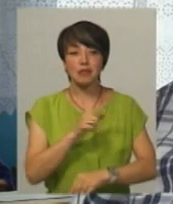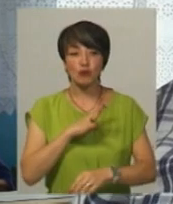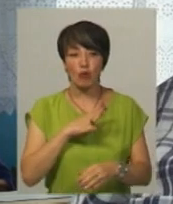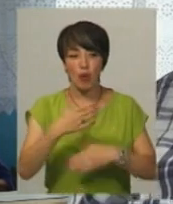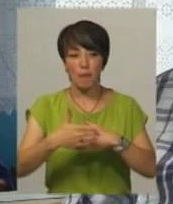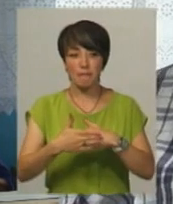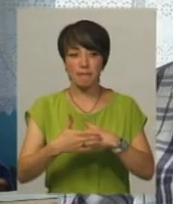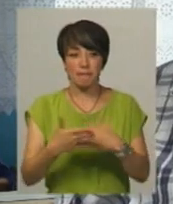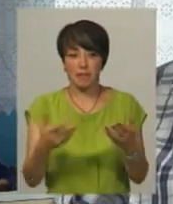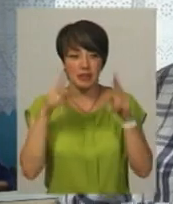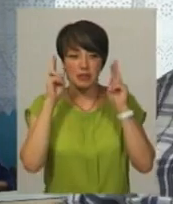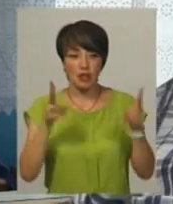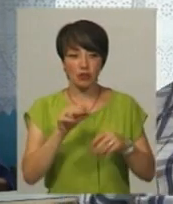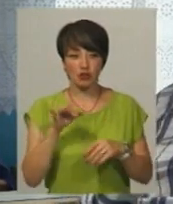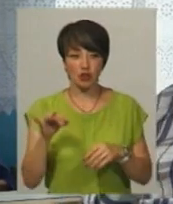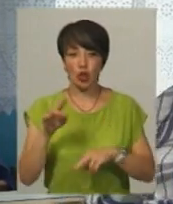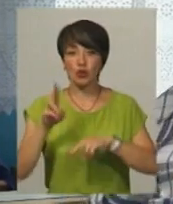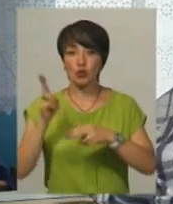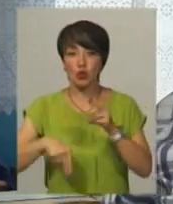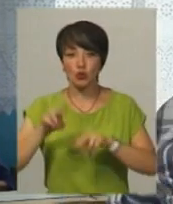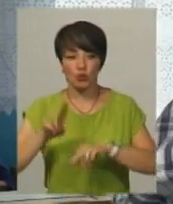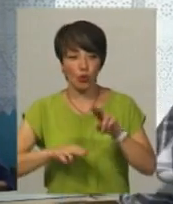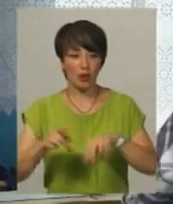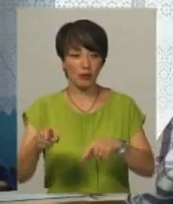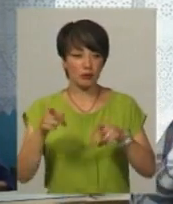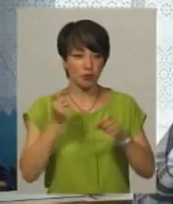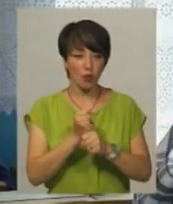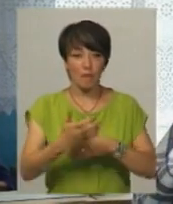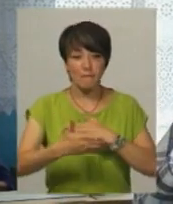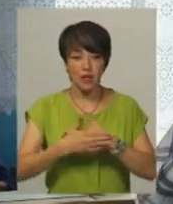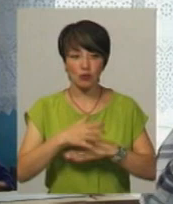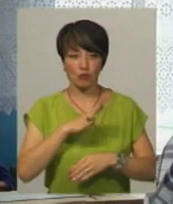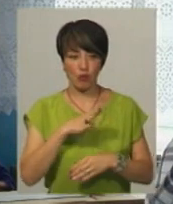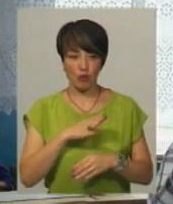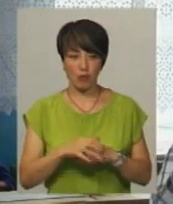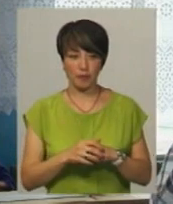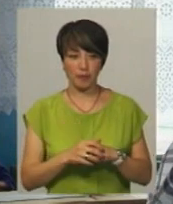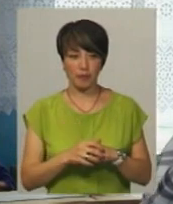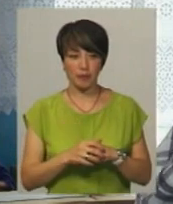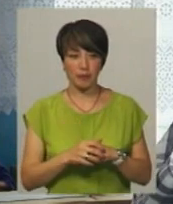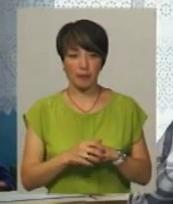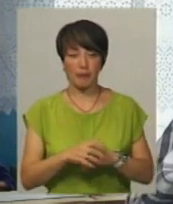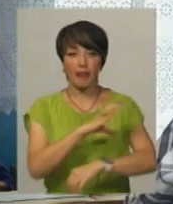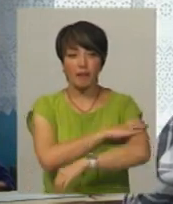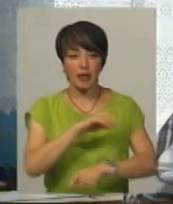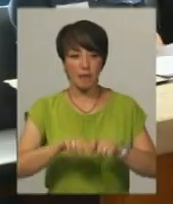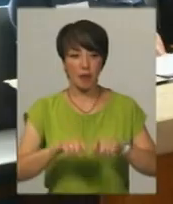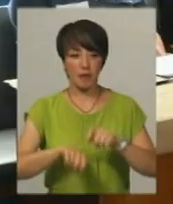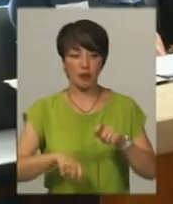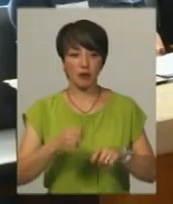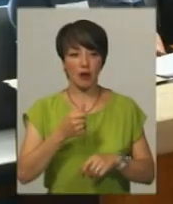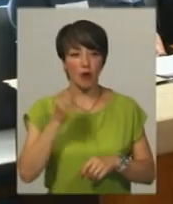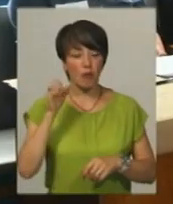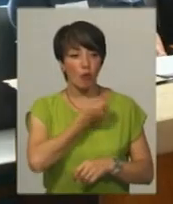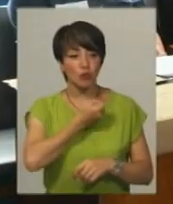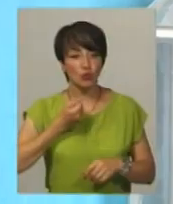обіцяють, не знаю, чи достроюють, чи зроблять. Щоб ближче було той реген, якийсь послухав, давління поміряли. Леся